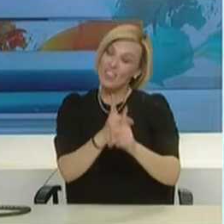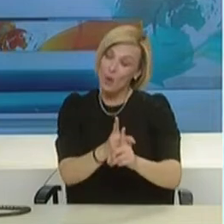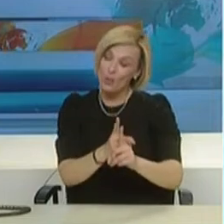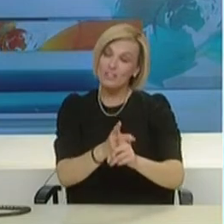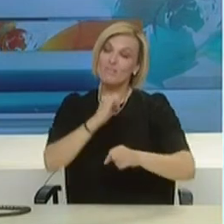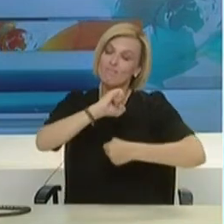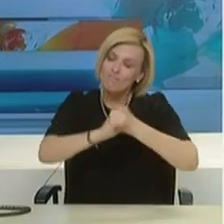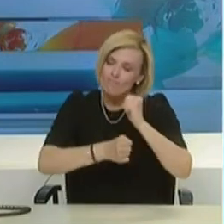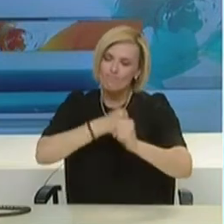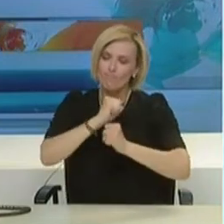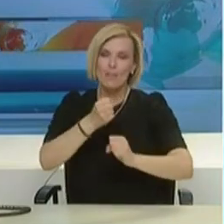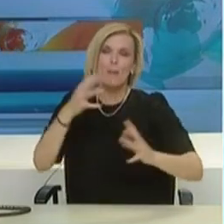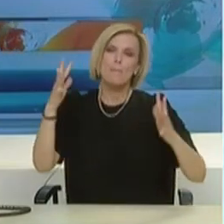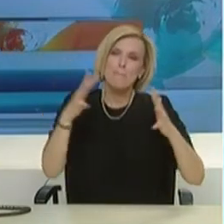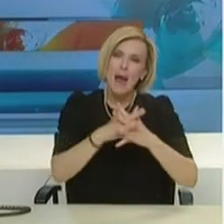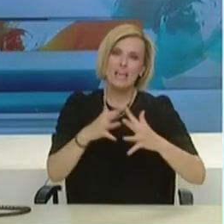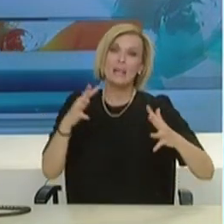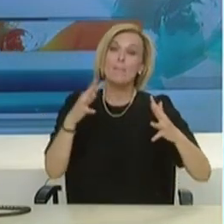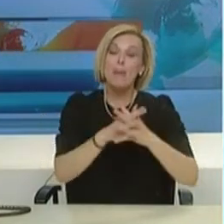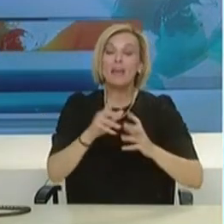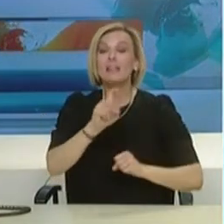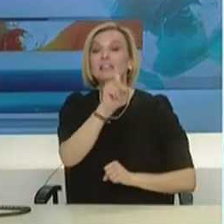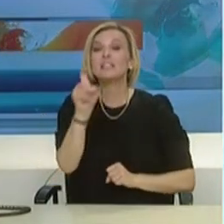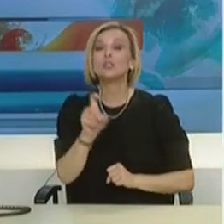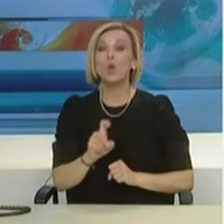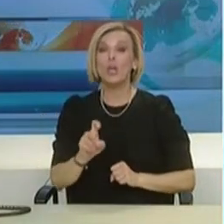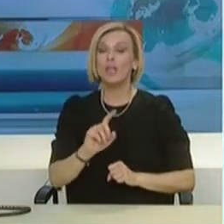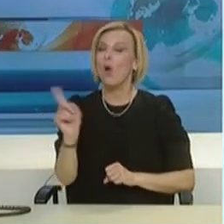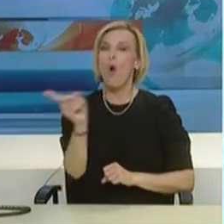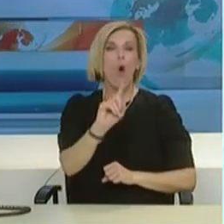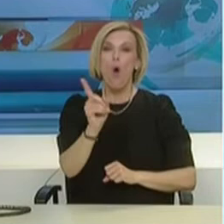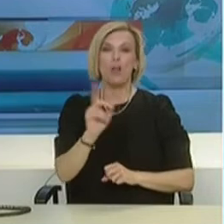δίνουν τη μάχη σώμα με σώμα, τη μάχη της ζωής και όχι του θανάτου.